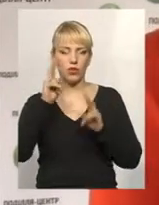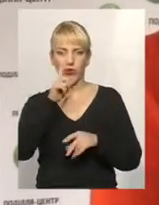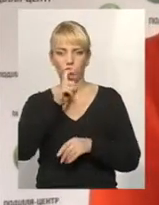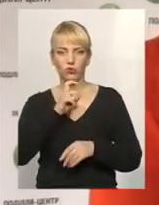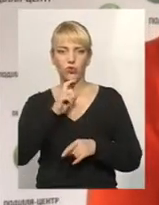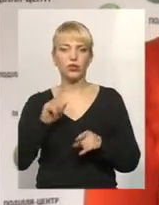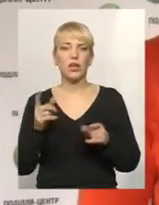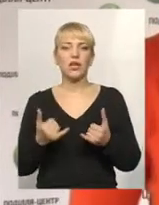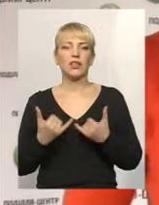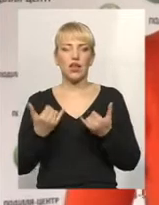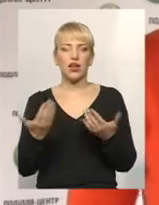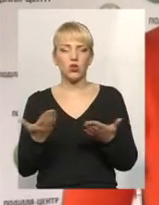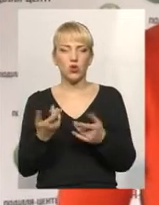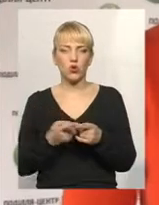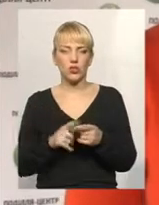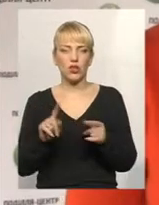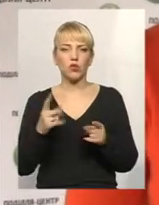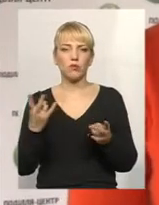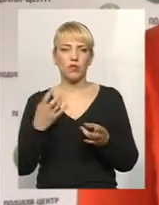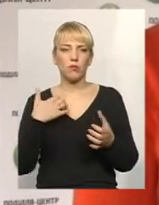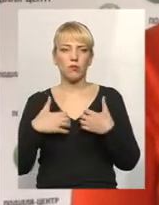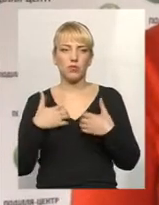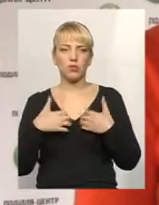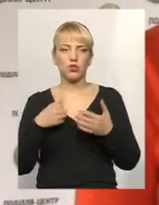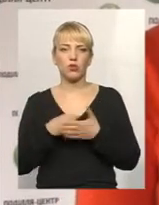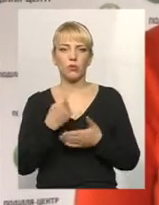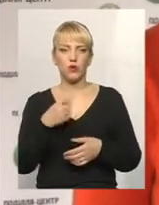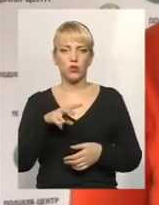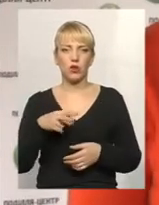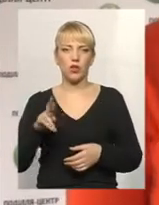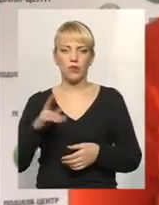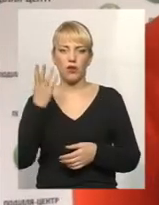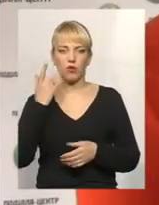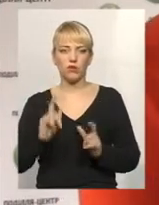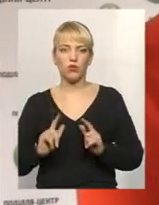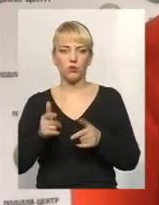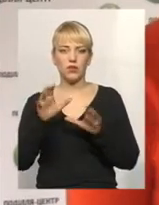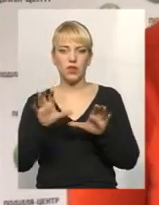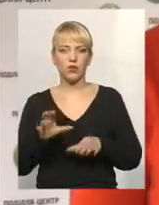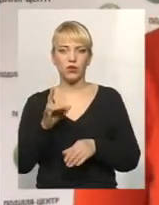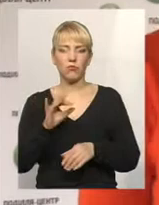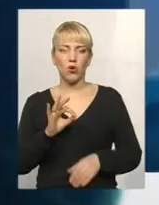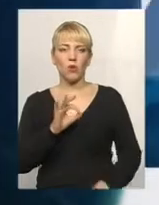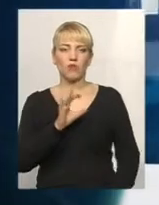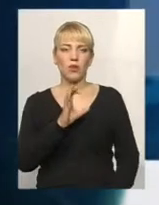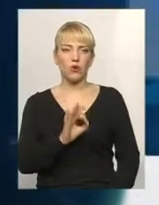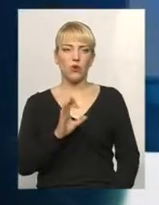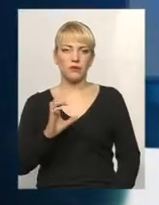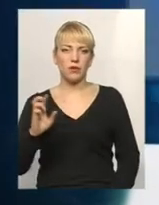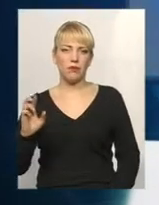чого це, і не розуміють, чому варто поспішити, зокрема, до 1 липня, коли вступить закон про ОСББ в силу.